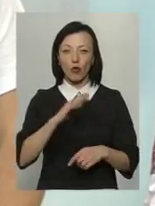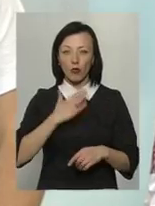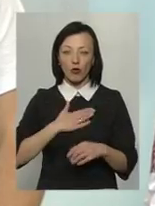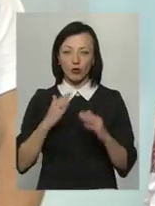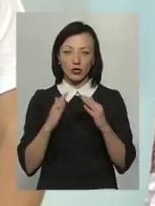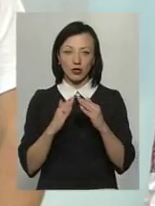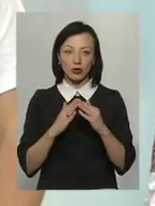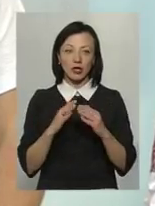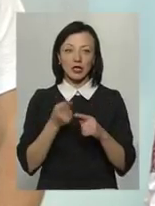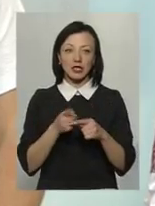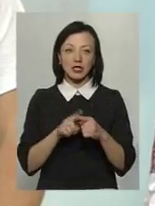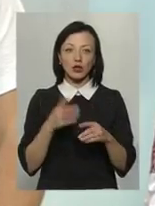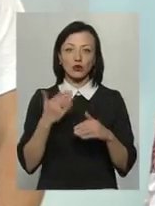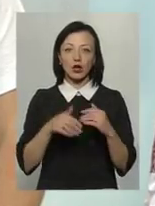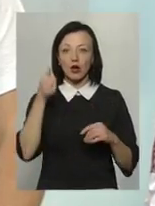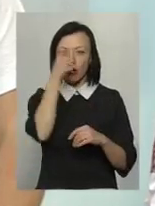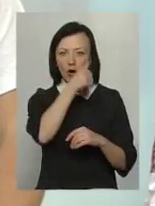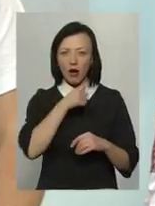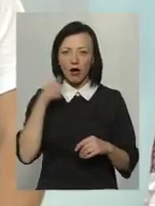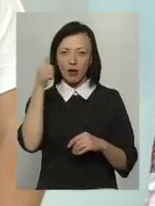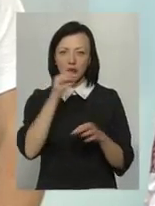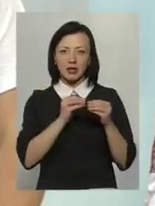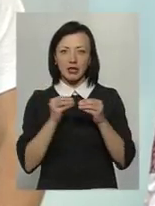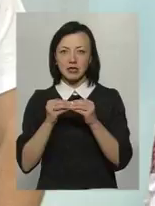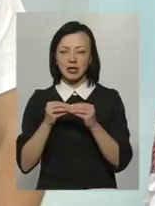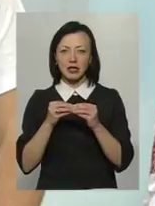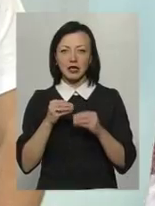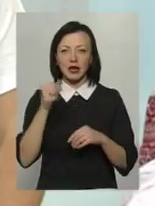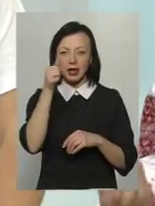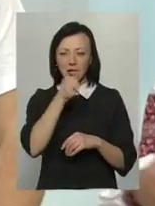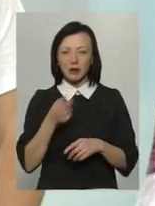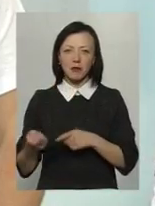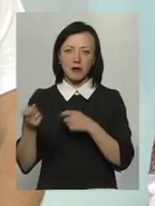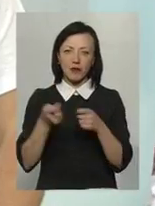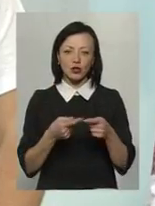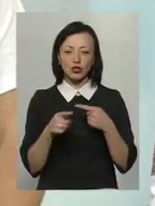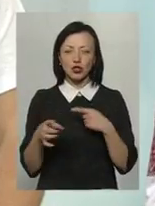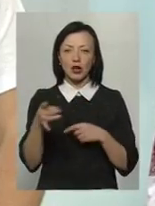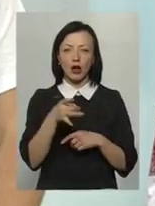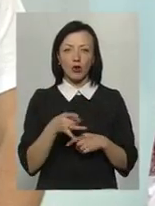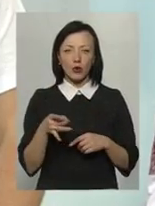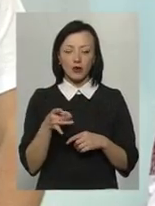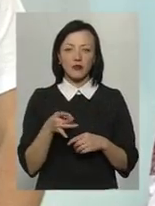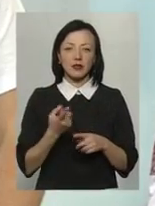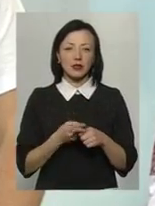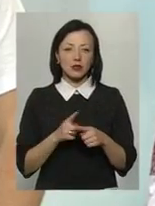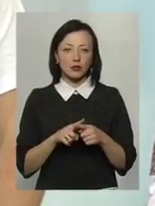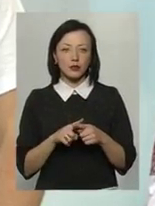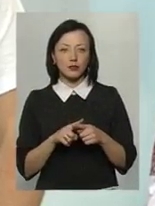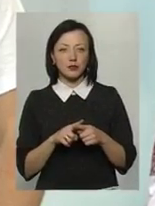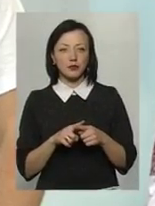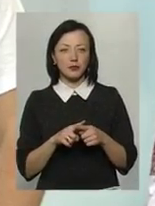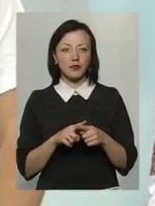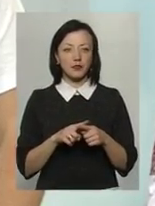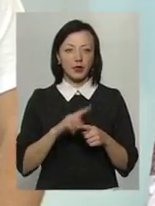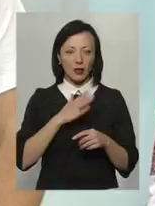будинку. І це вже роками, це вже десятиліттями, і вивозять з інших районів цього нашого